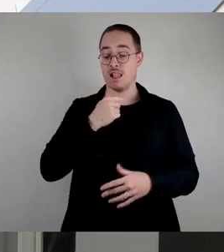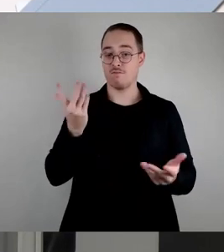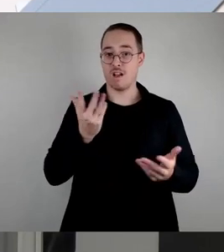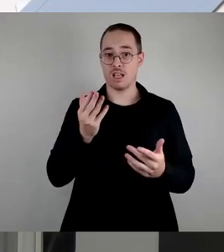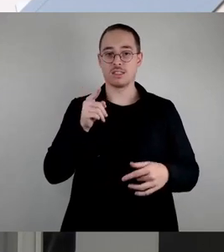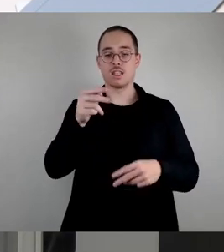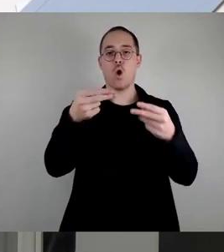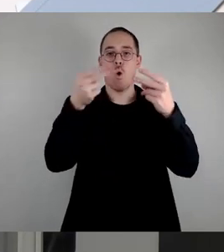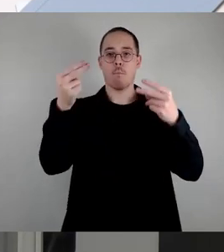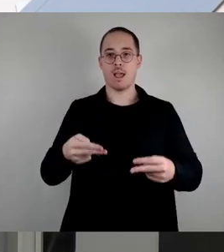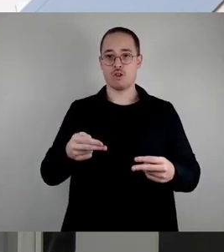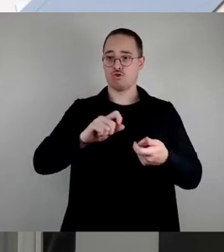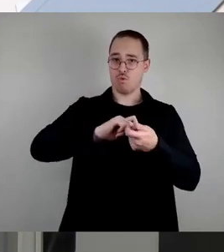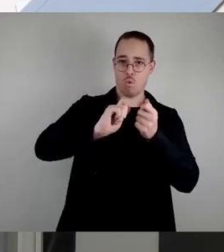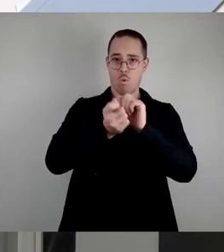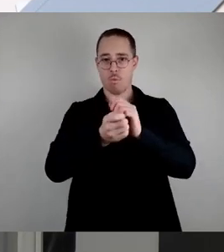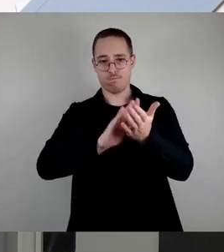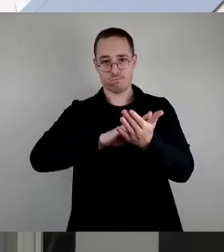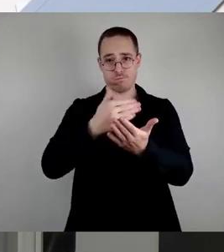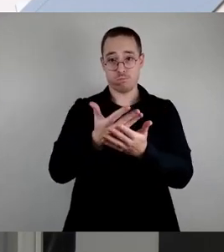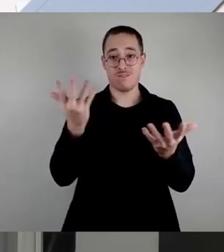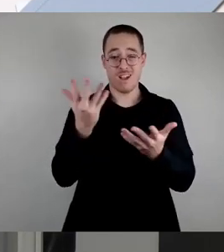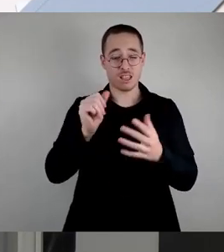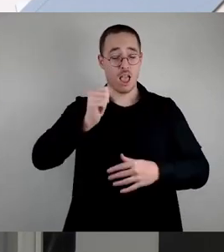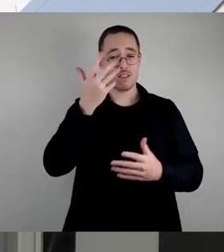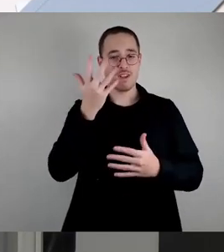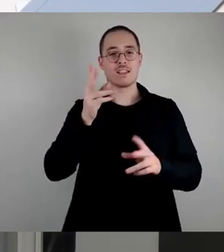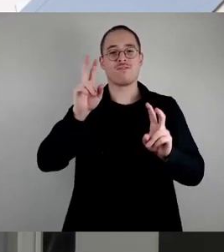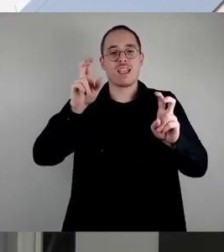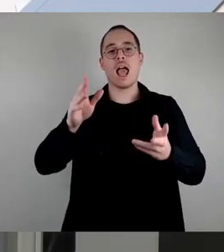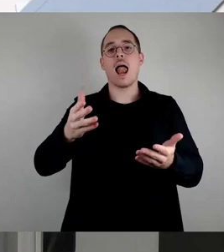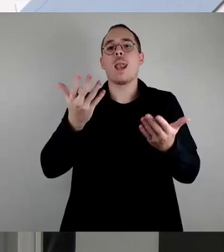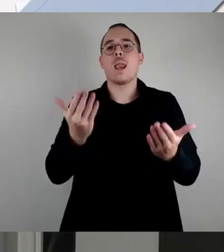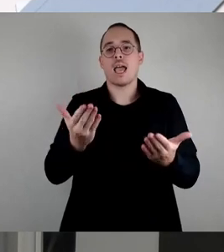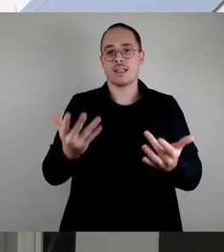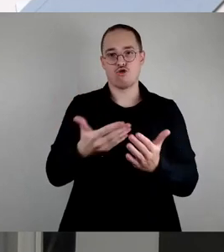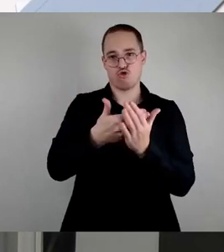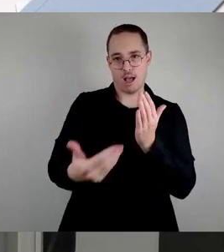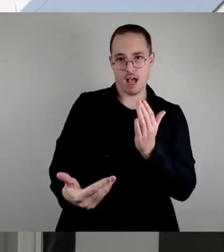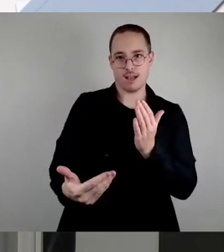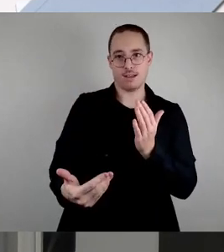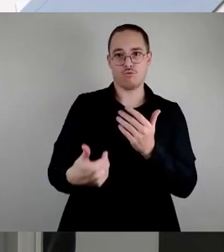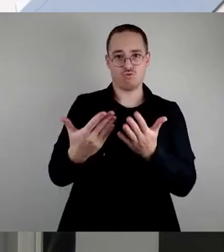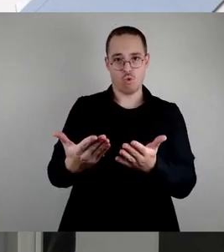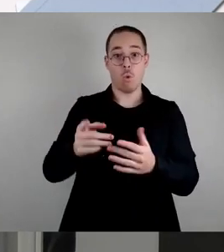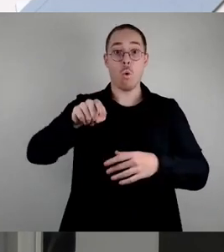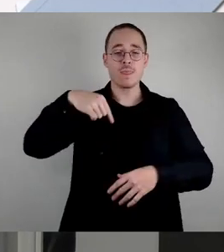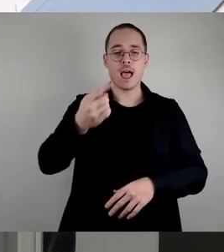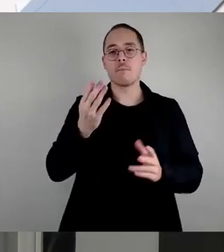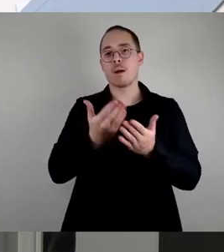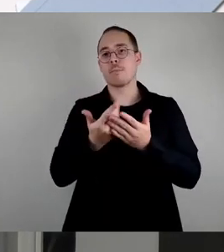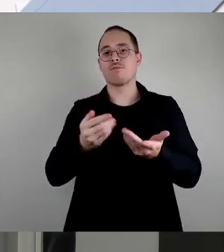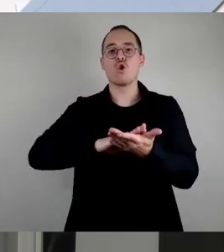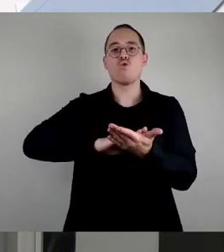leicht verständliche Sprache übersetzen, damit die Übersetzungsprogramme wie zum